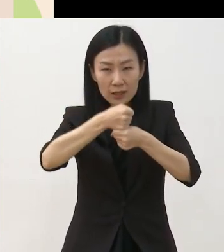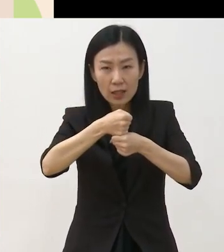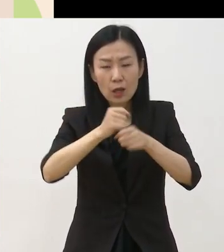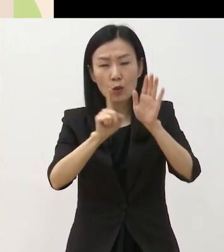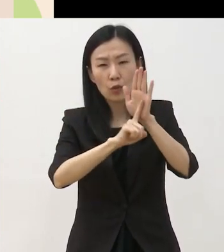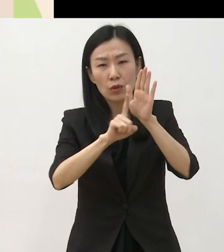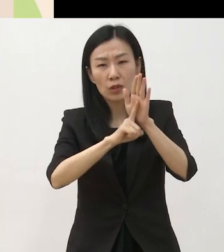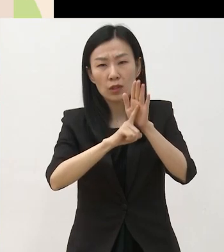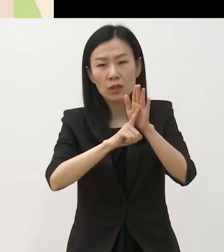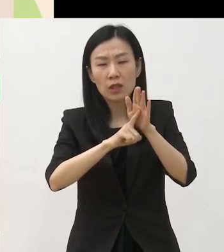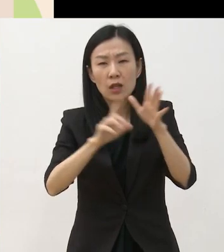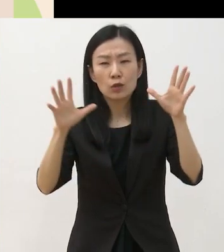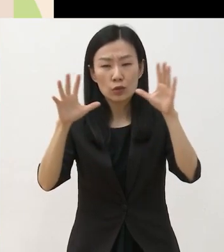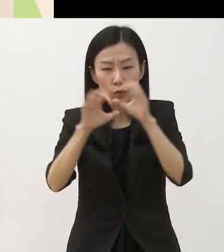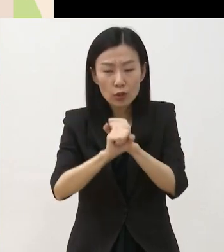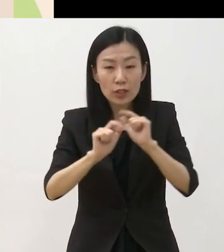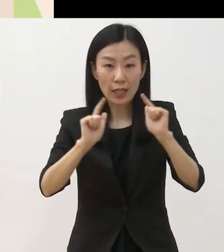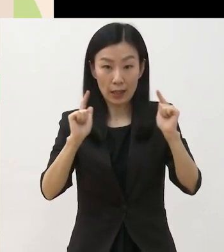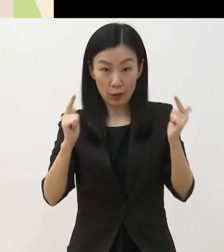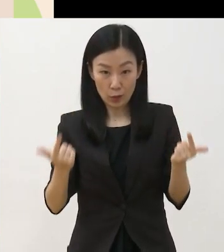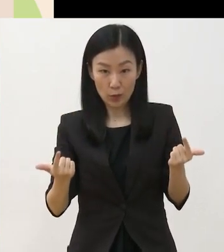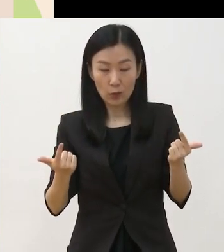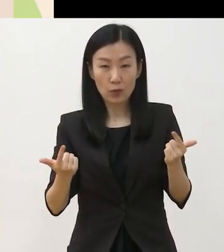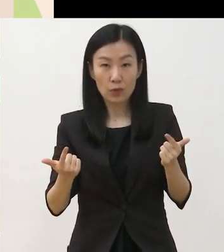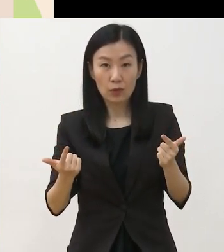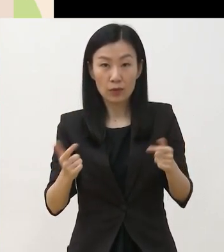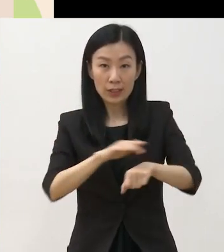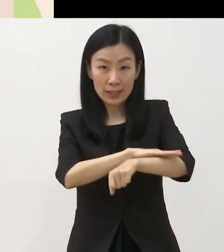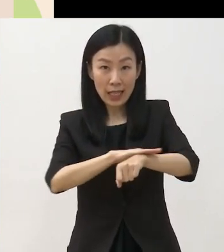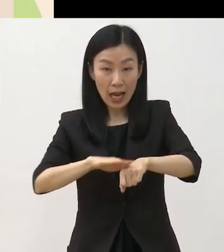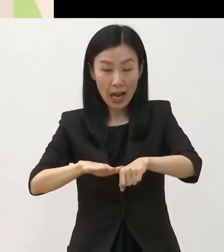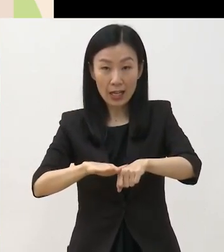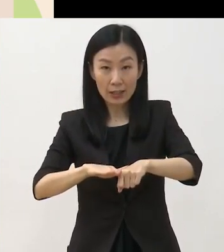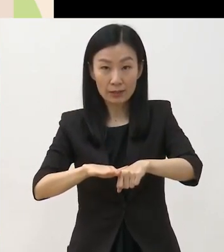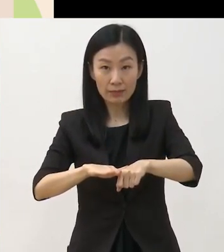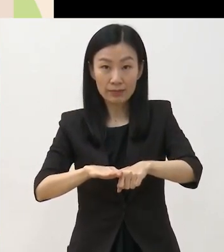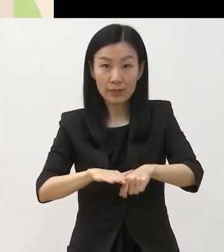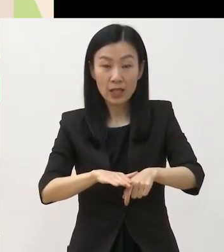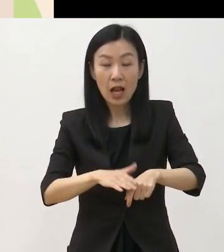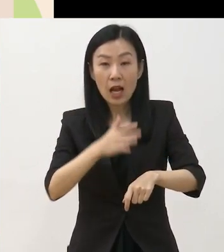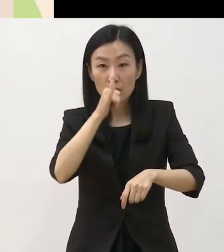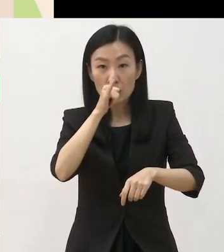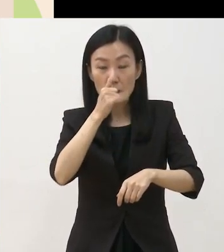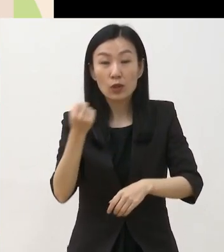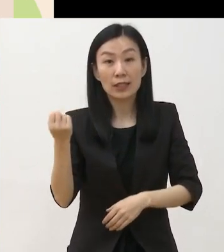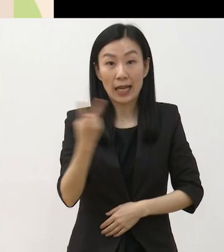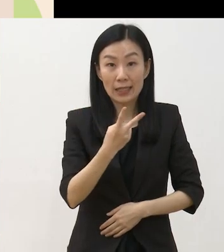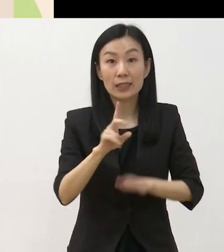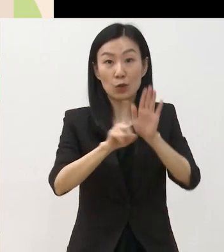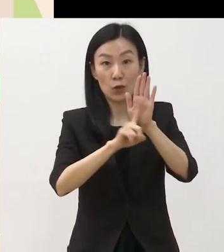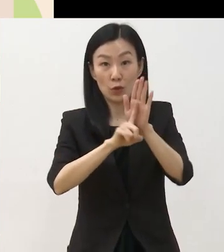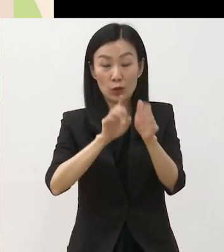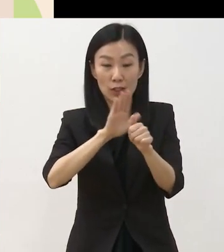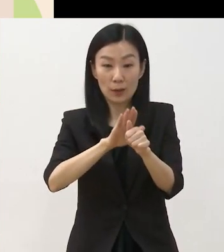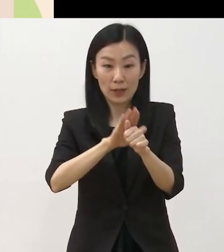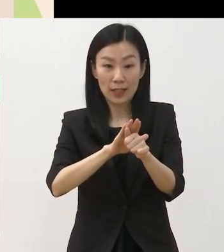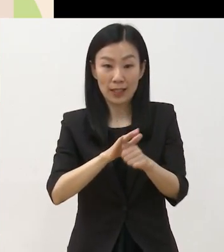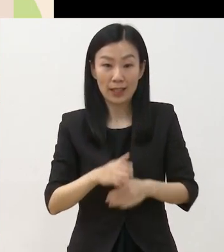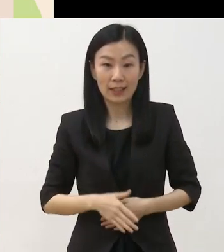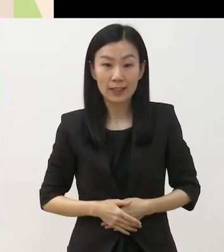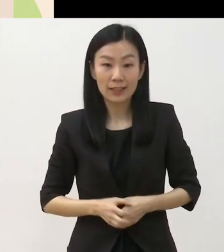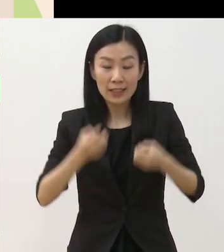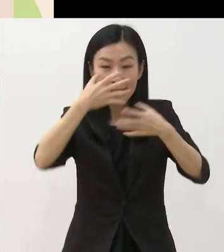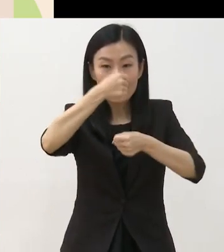한국을 대표하는 네파토리로 자리매김할 수 있도록 재공연을 지원합니다 창작 산실을